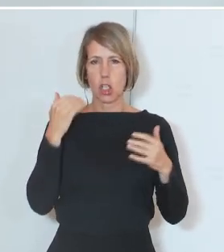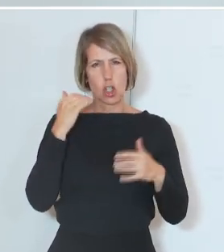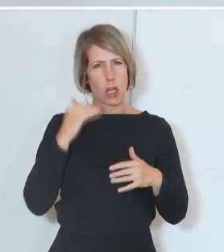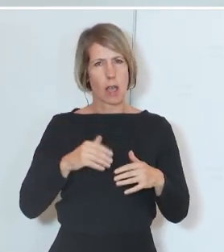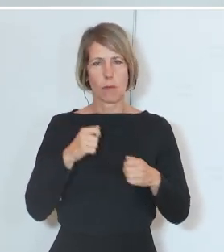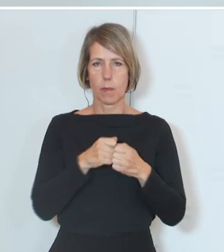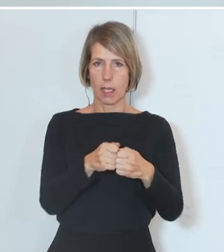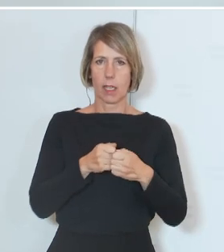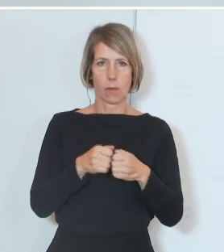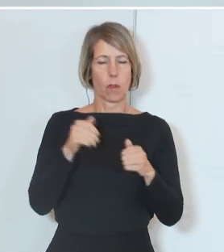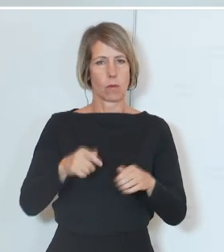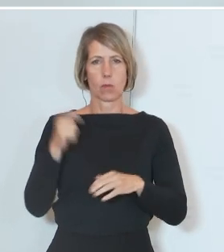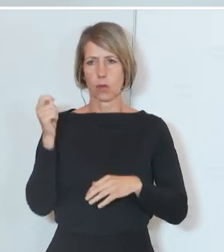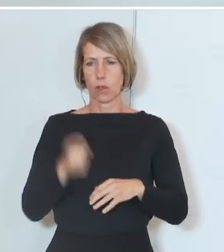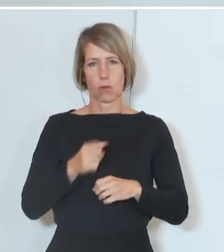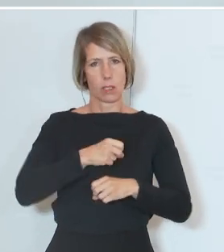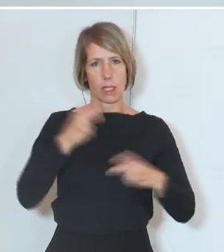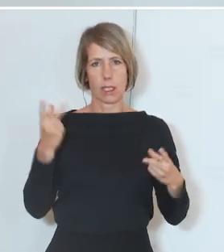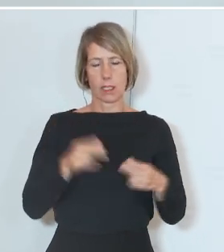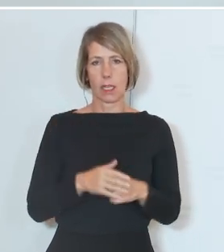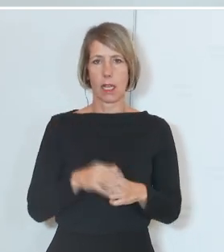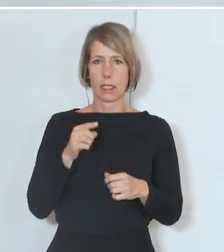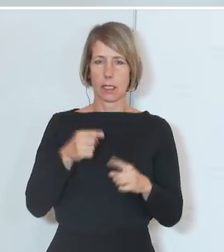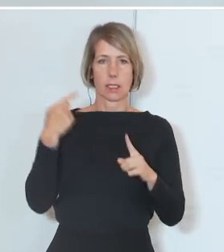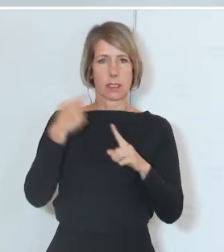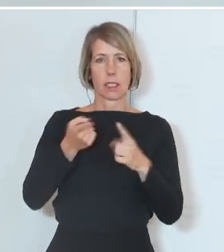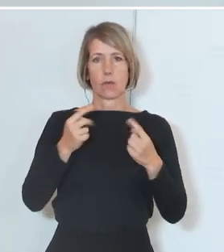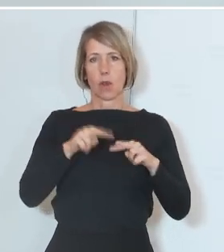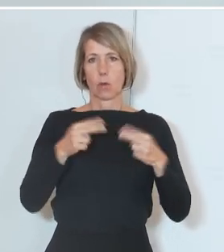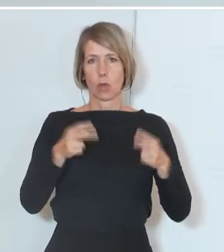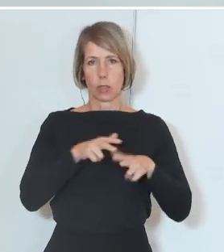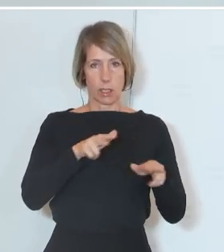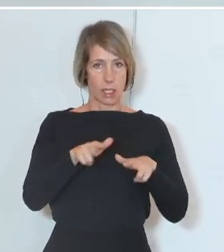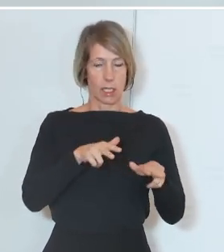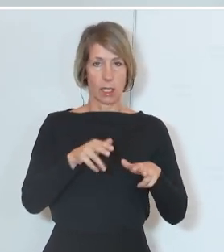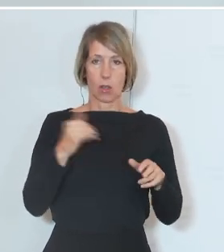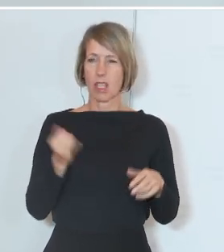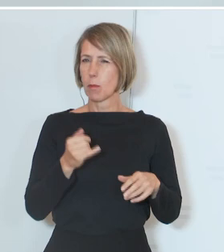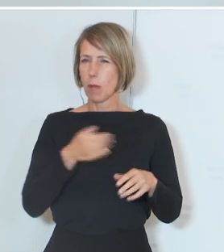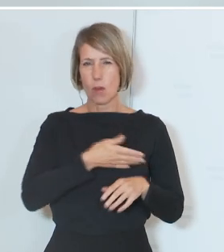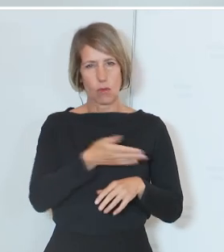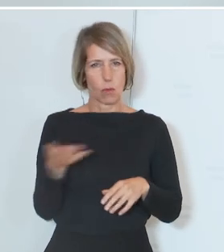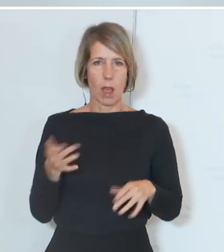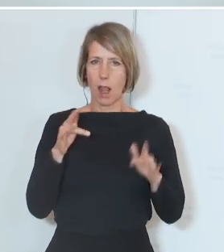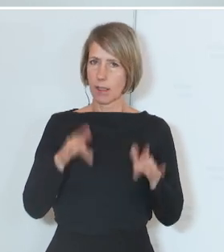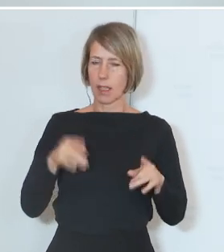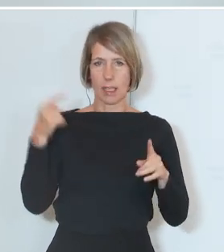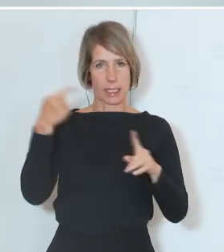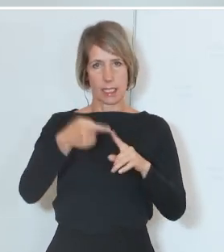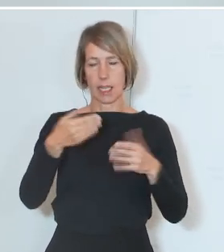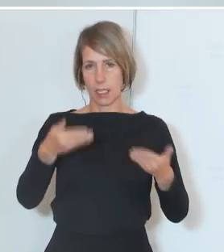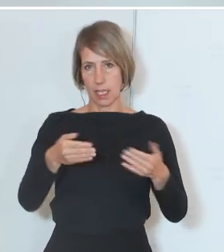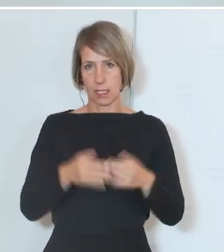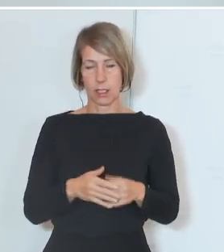verurteilen. Das ist ein klares Ziel der Bundesregierung und das muss auch unser aller Ziel im und überall sein. Wir haben in Österreich